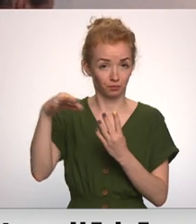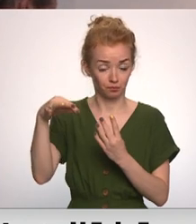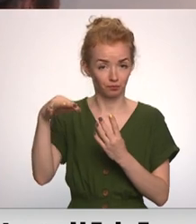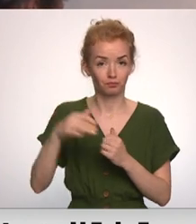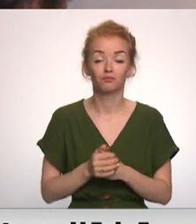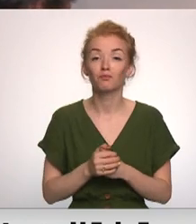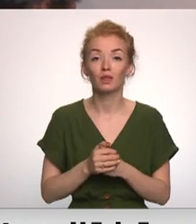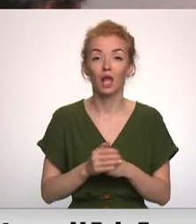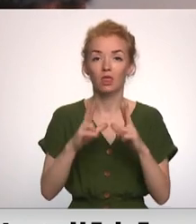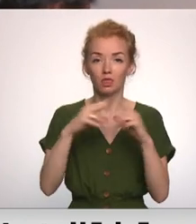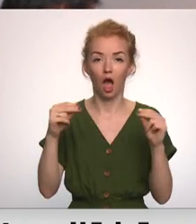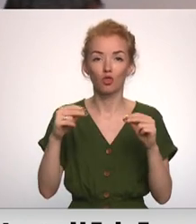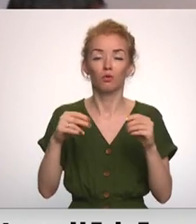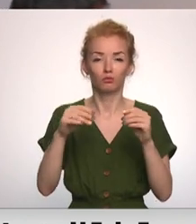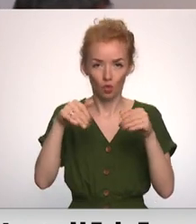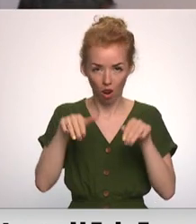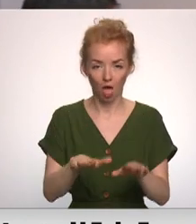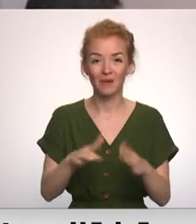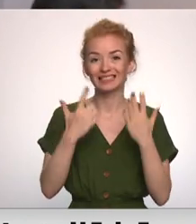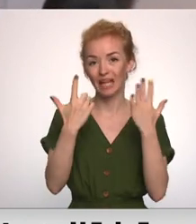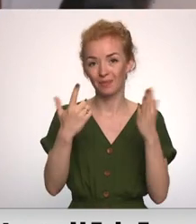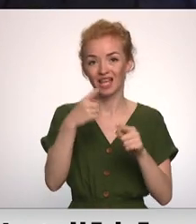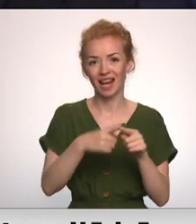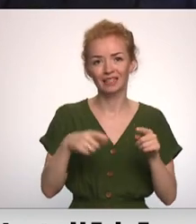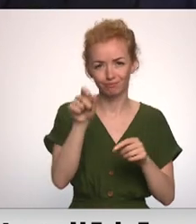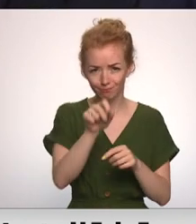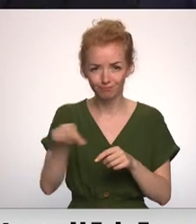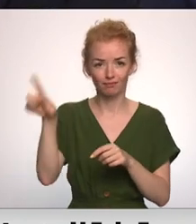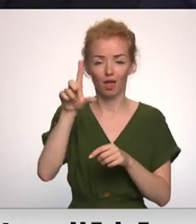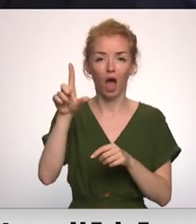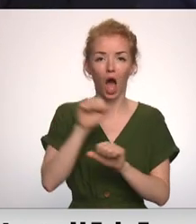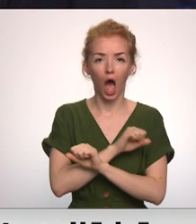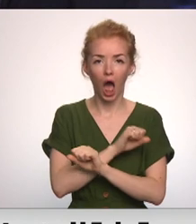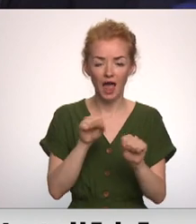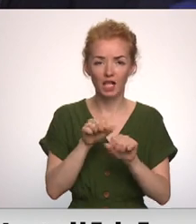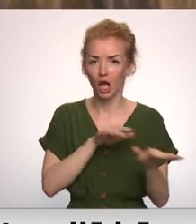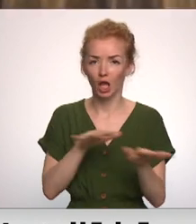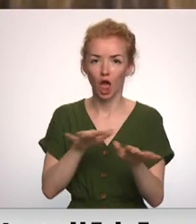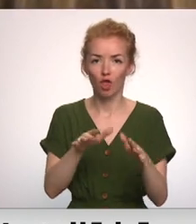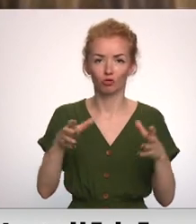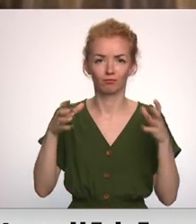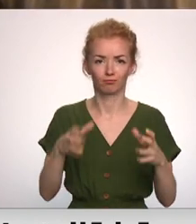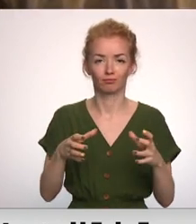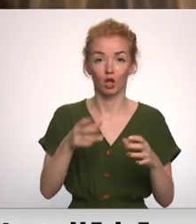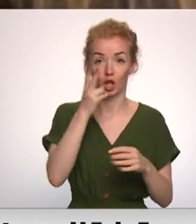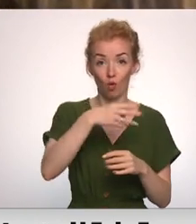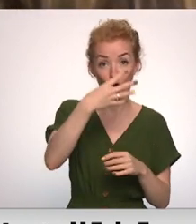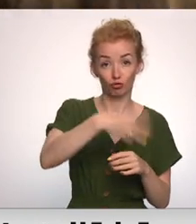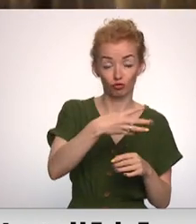Tātad NATO ir apņēmies septiņas reizes palielināt NATO ātrās reaģiešanas spēkus no 40 uz